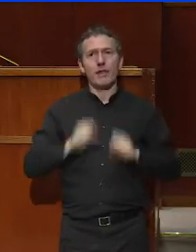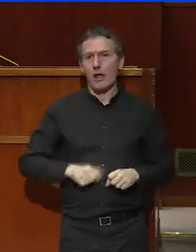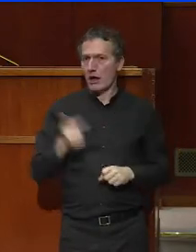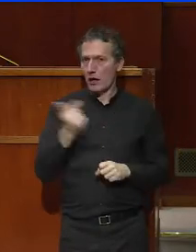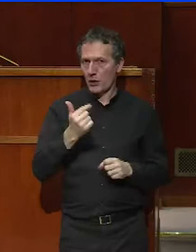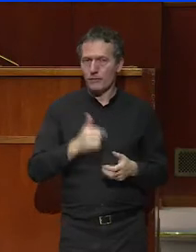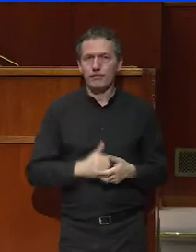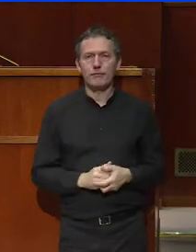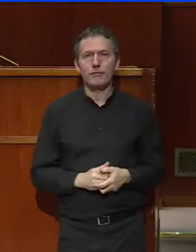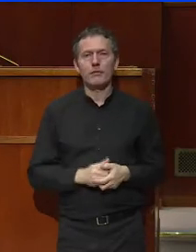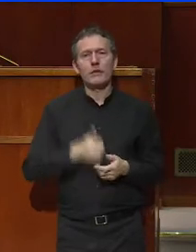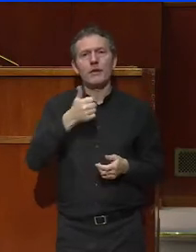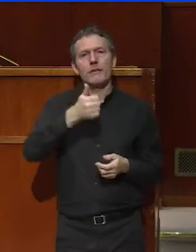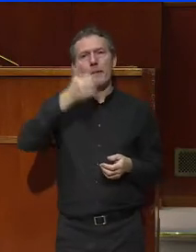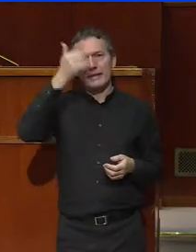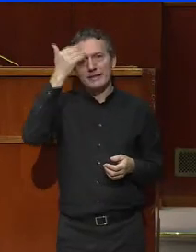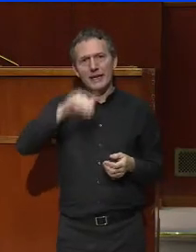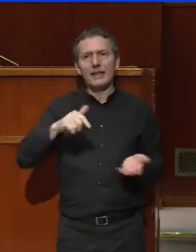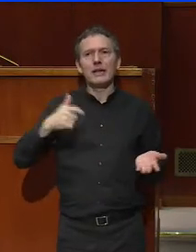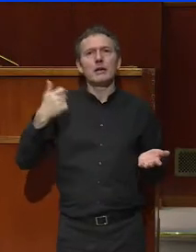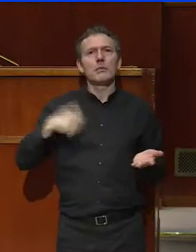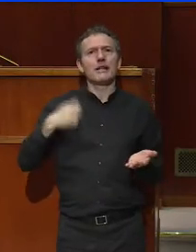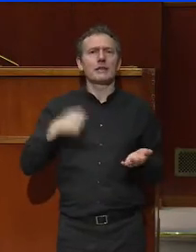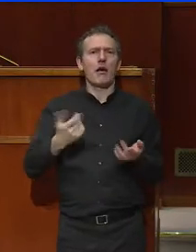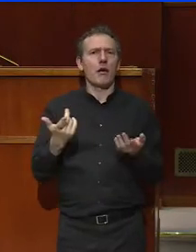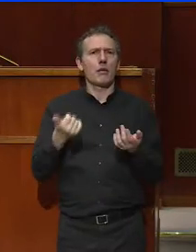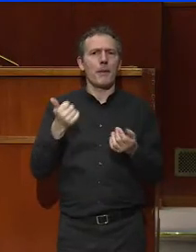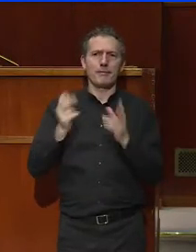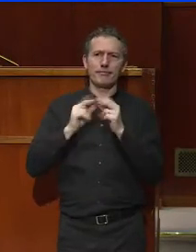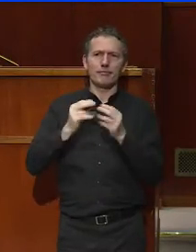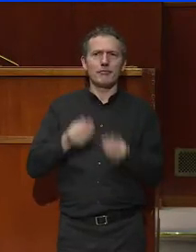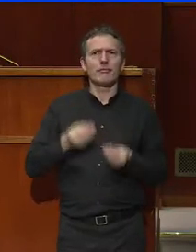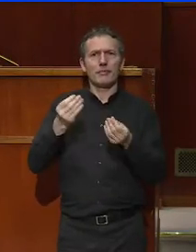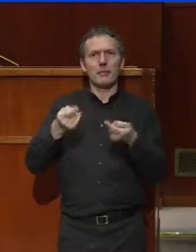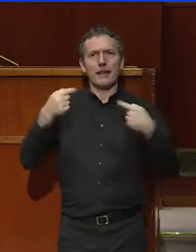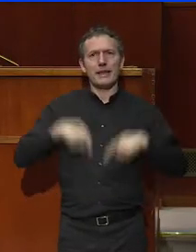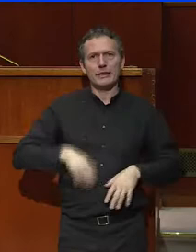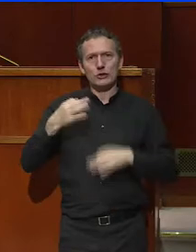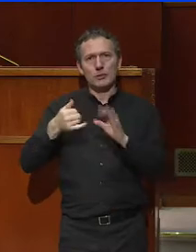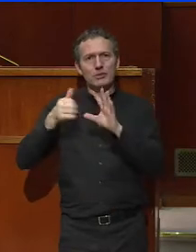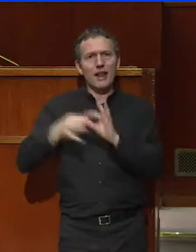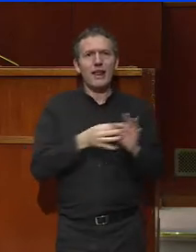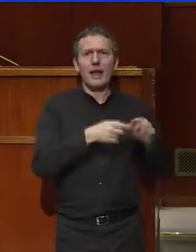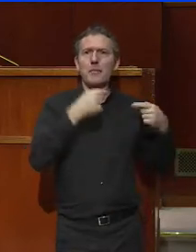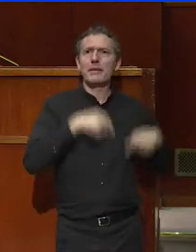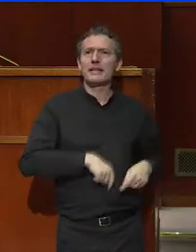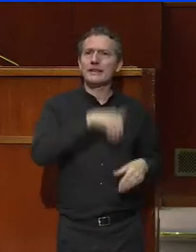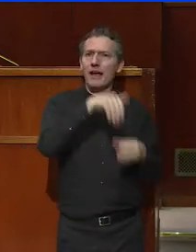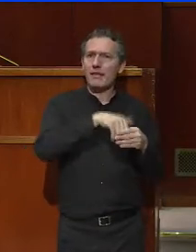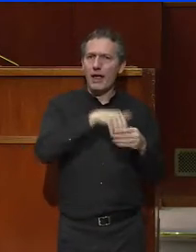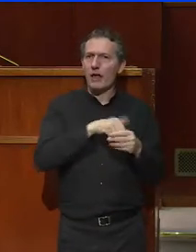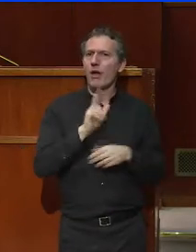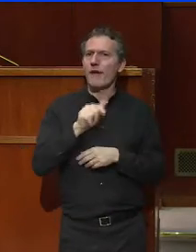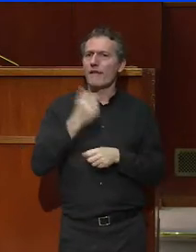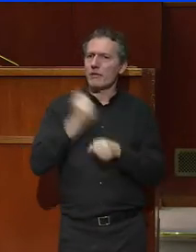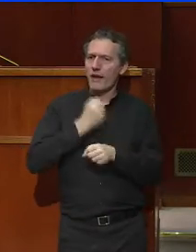Comme vous le savez, le président a confié le soin à madame la garde des Sceaux, en lien avec le ministre d'Etat, ministre de l'Intérieur, de